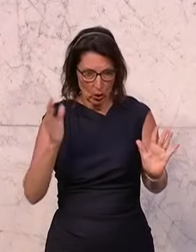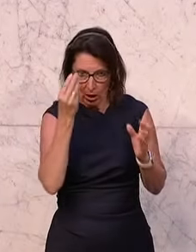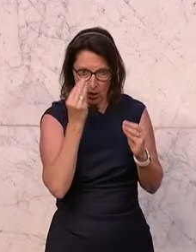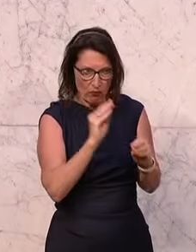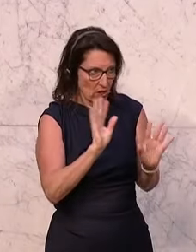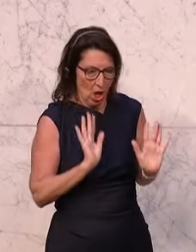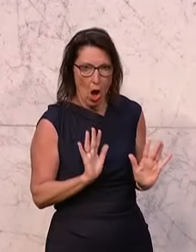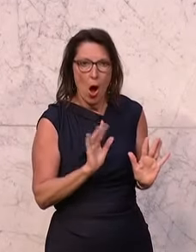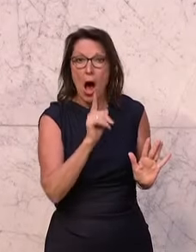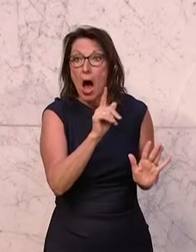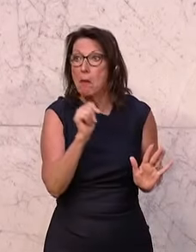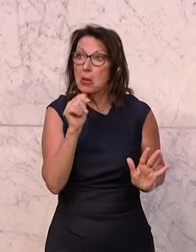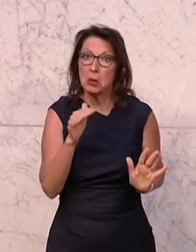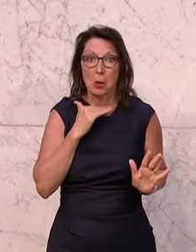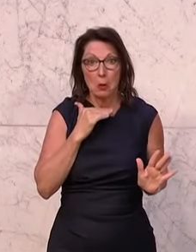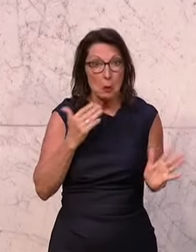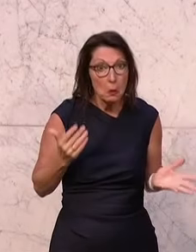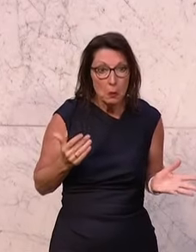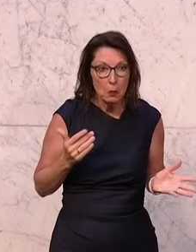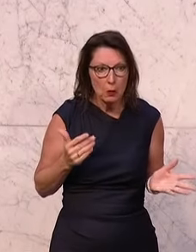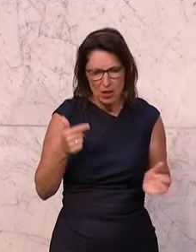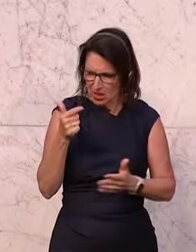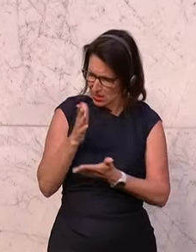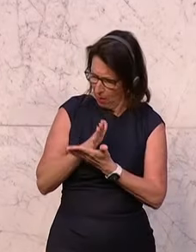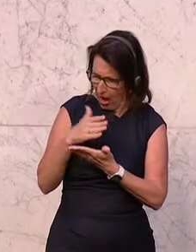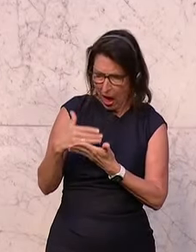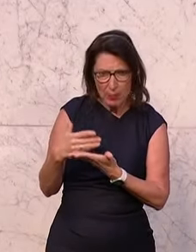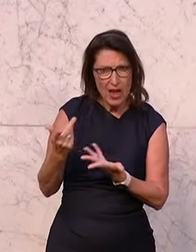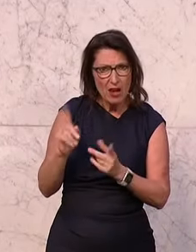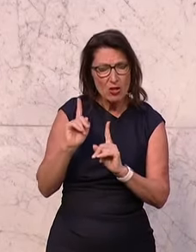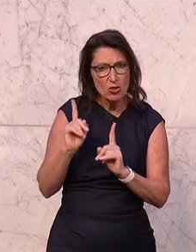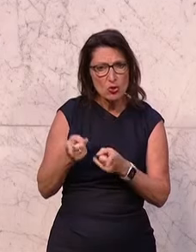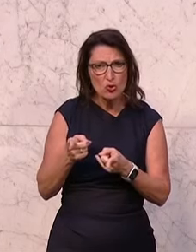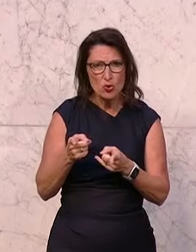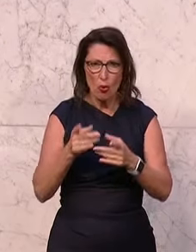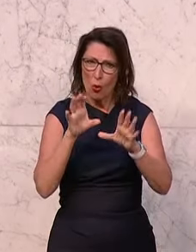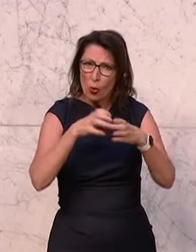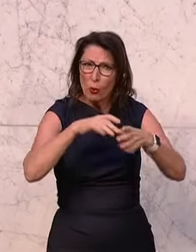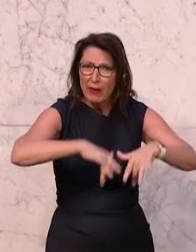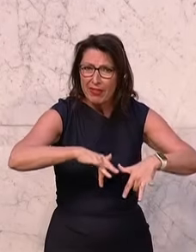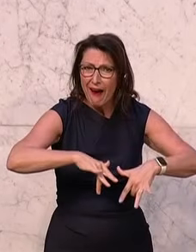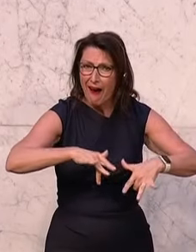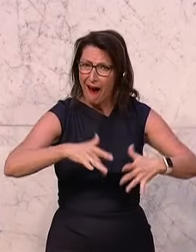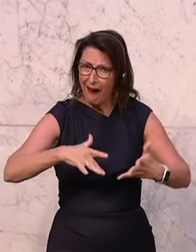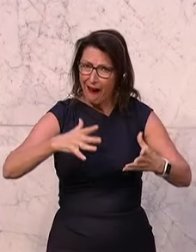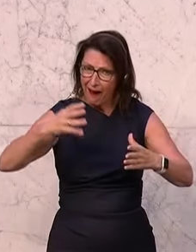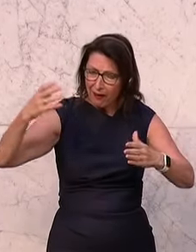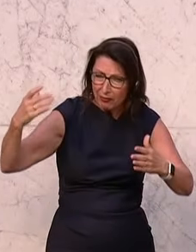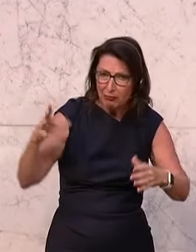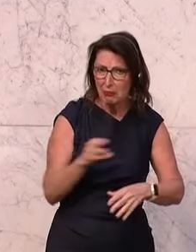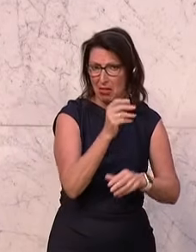aber nicht genug. Anstatt diese zwei Abteilungen einer bestehenden Gruppe im BMF zuzuordnen,